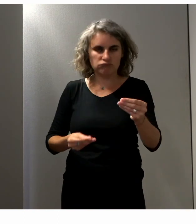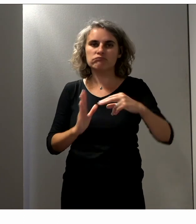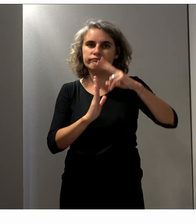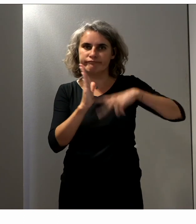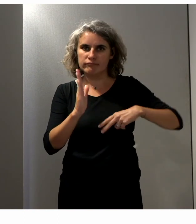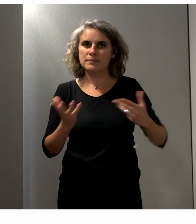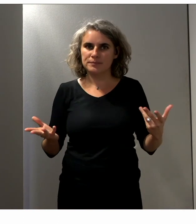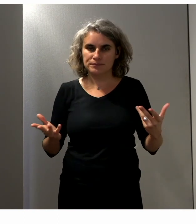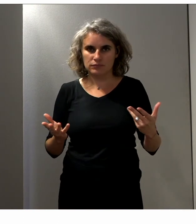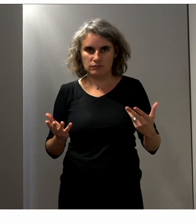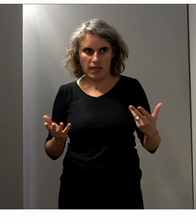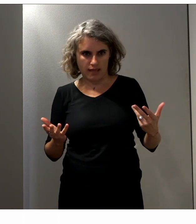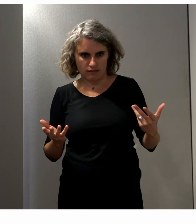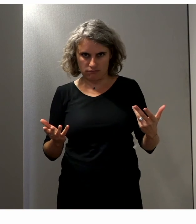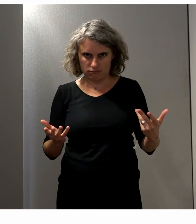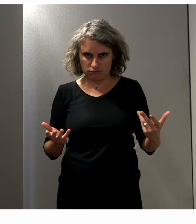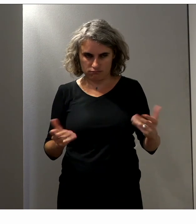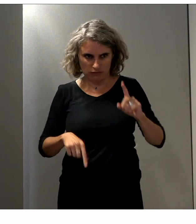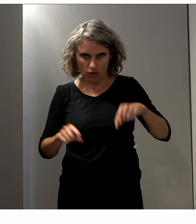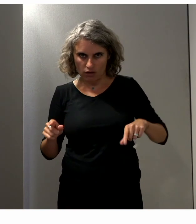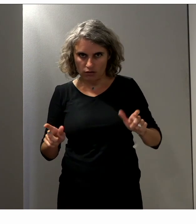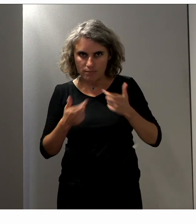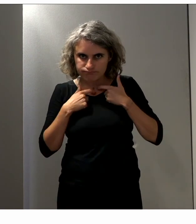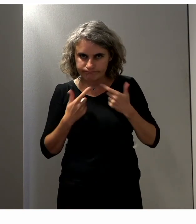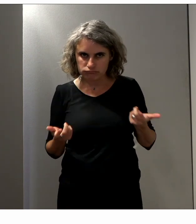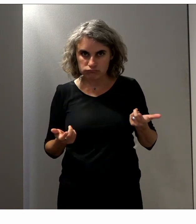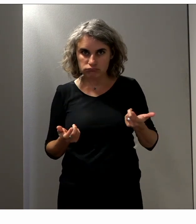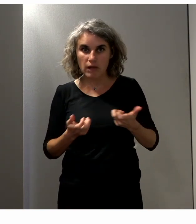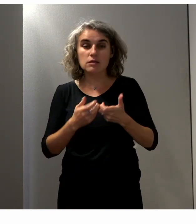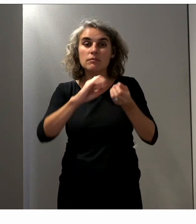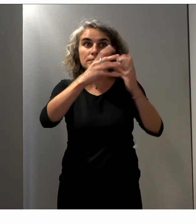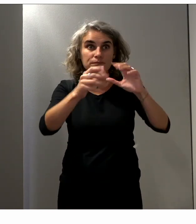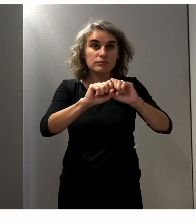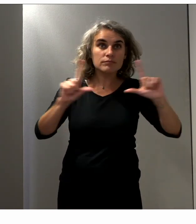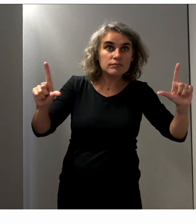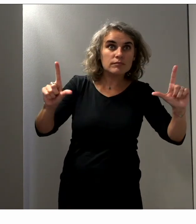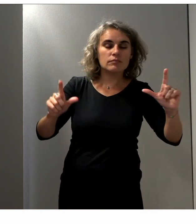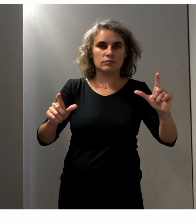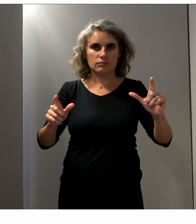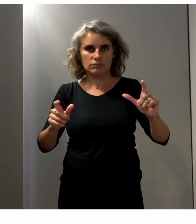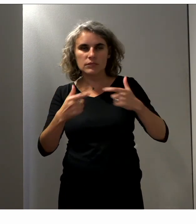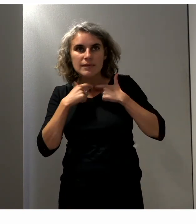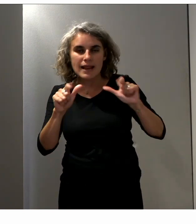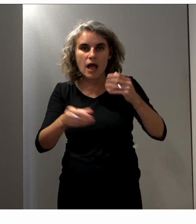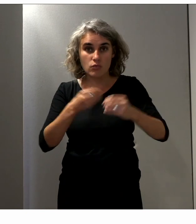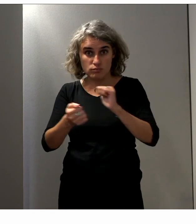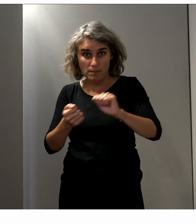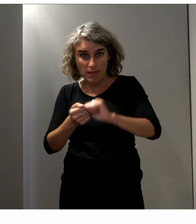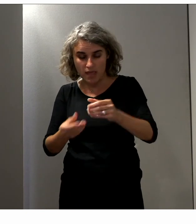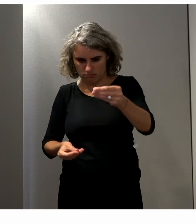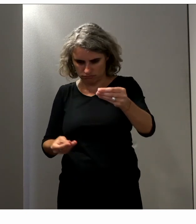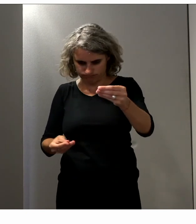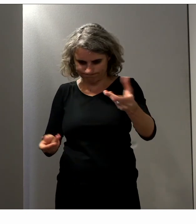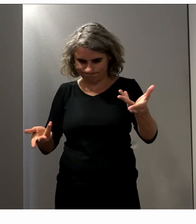donc on n'a pas forcément la version accessible, visible, soit en ligne, soit en version papier. Les débats